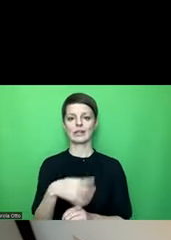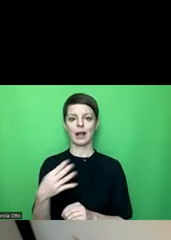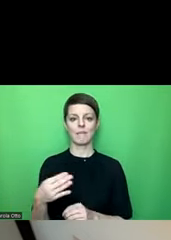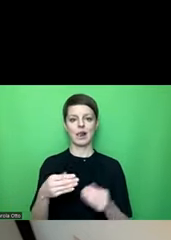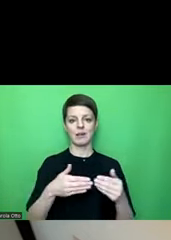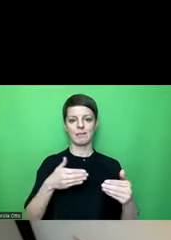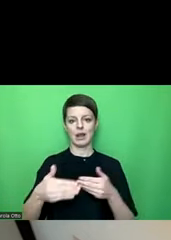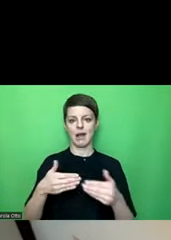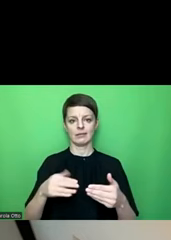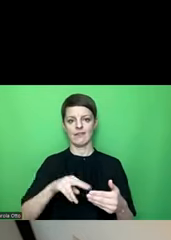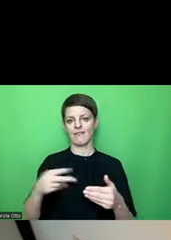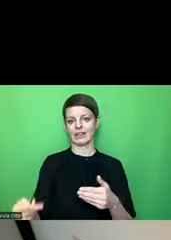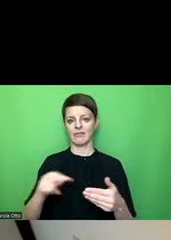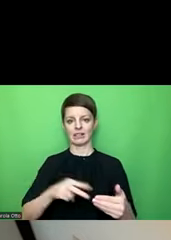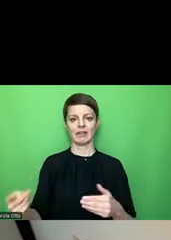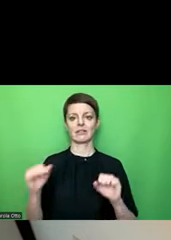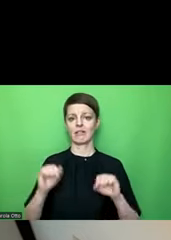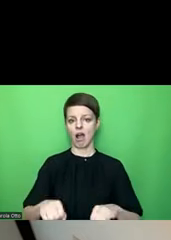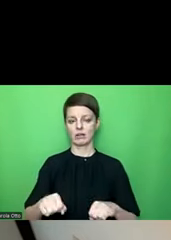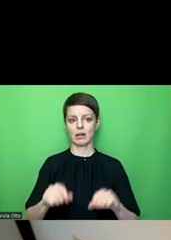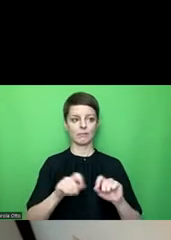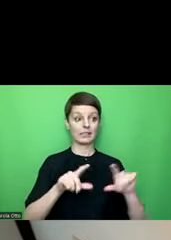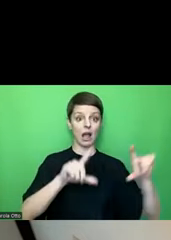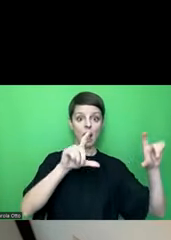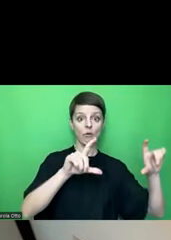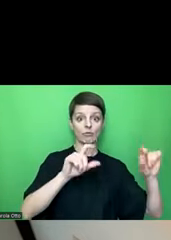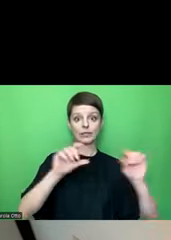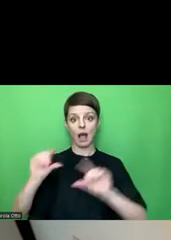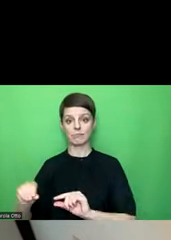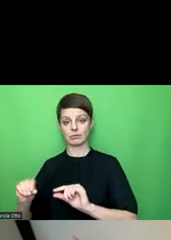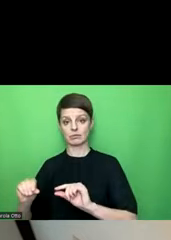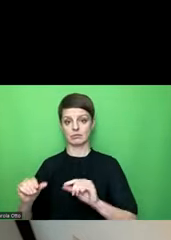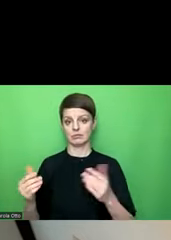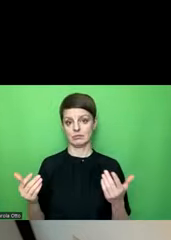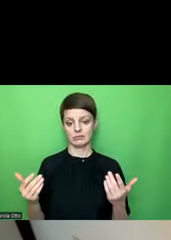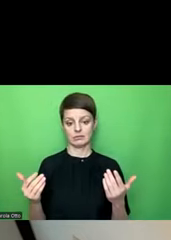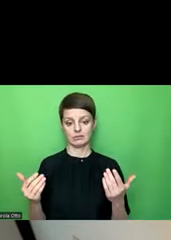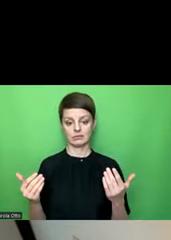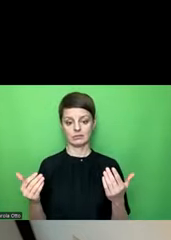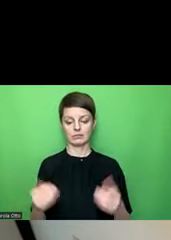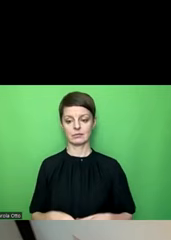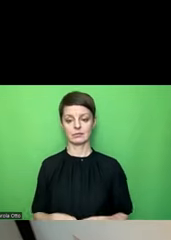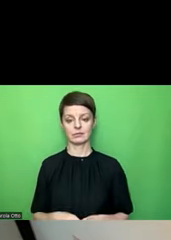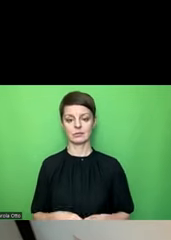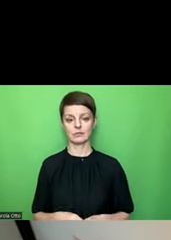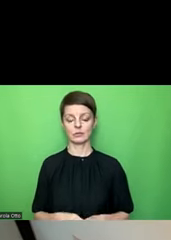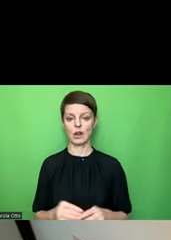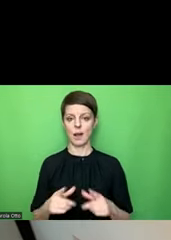wechseln, Steuerung, Bild auf, Bild ab, kann man zum Beispiel hier in die nächsten